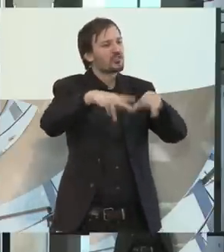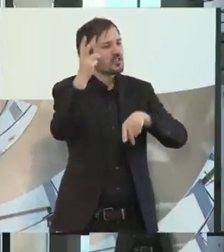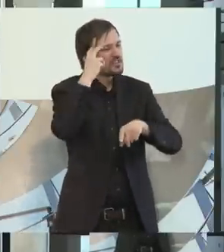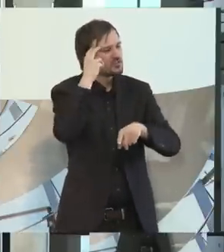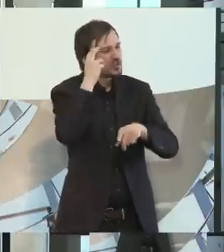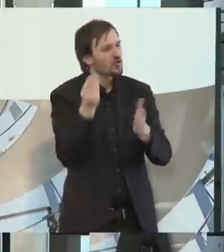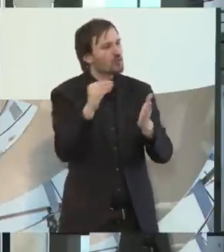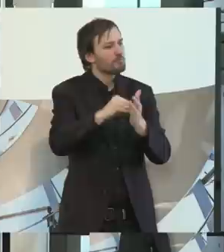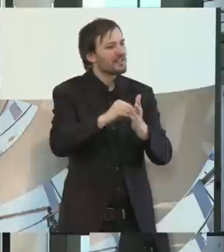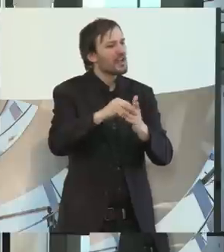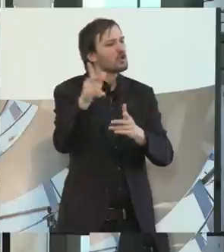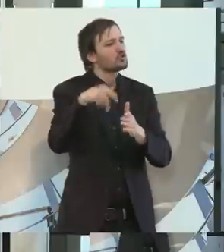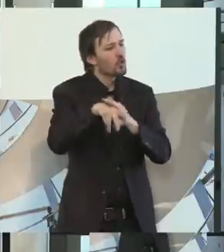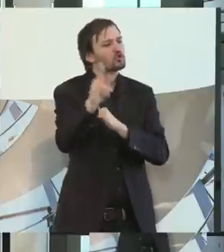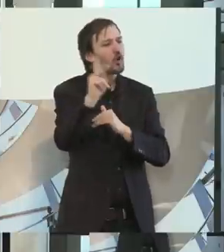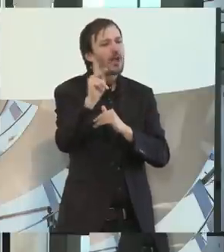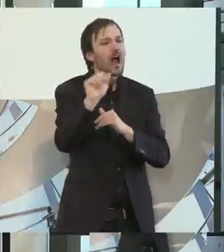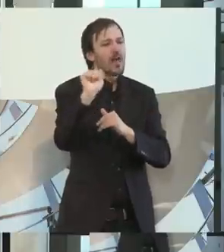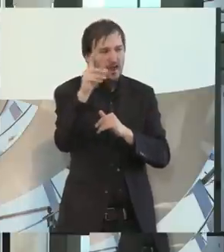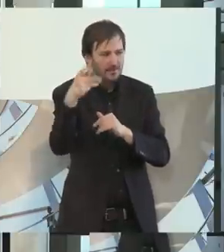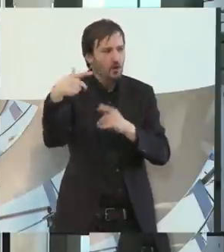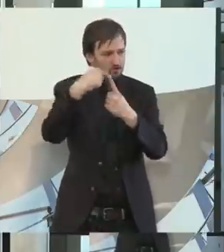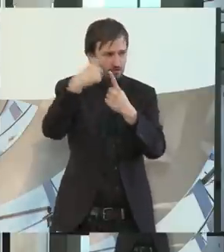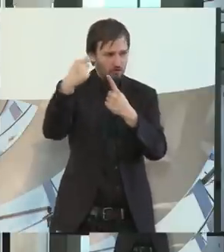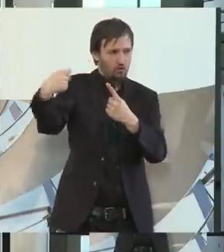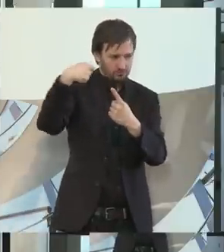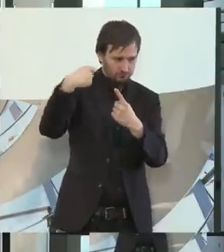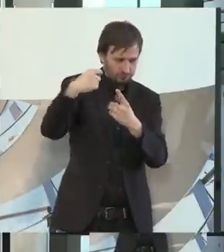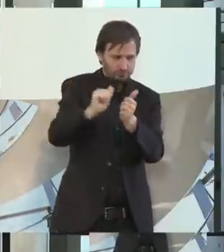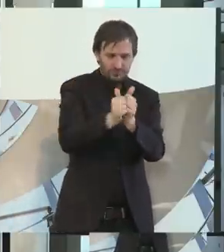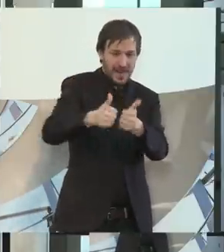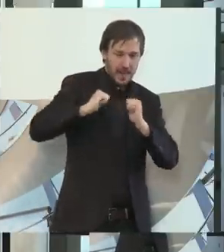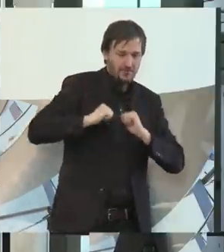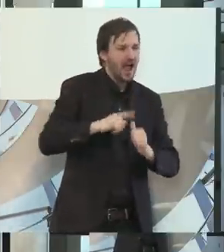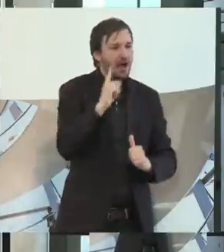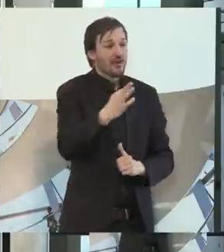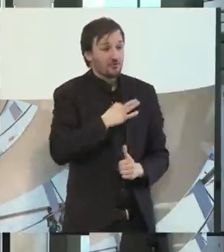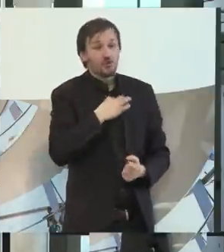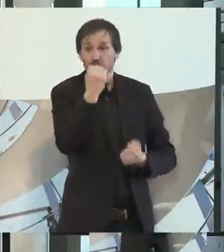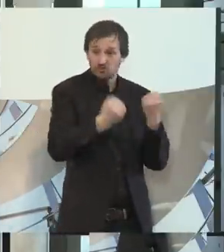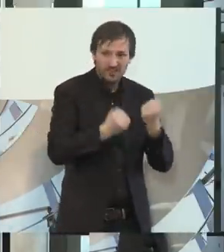der Konkurrenz-Adenauer-Schöpfung auch. Aber was bei mir immer ganz schwierig war,